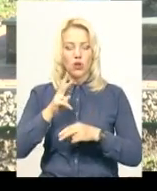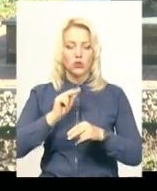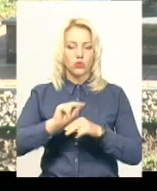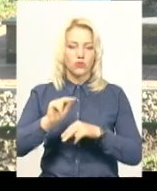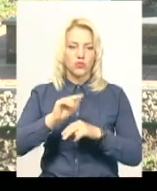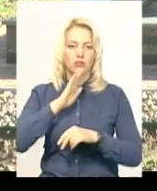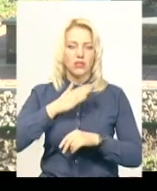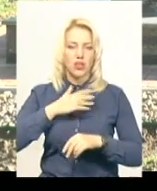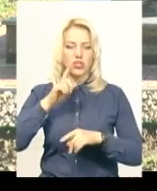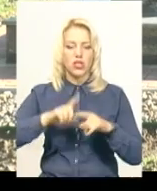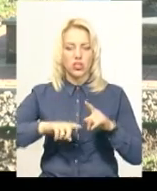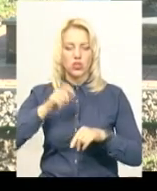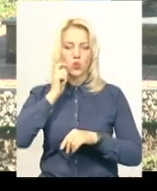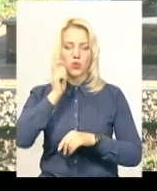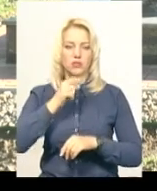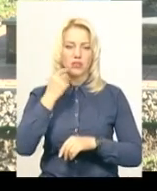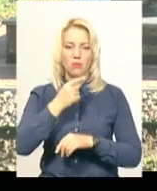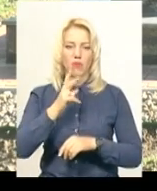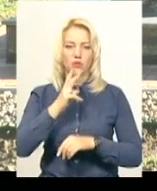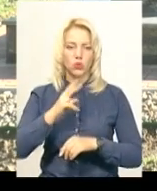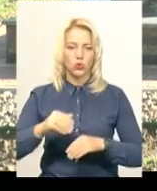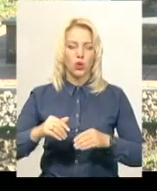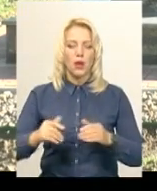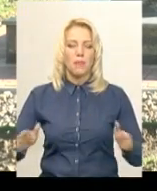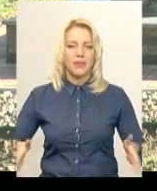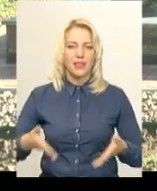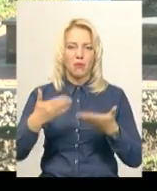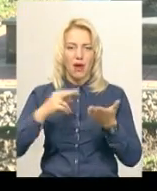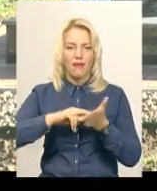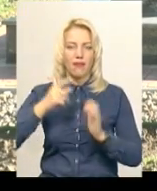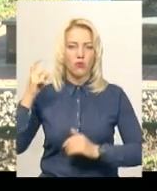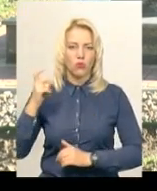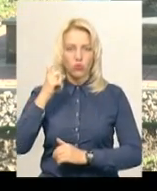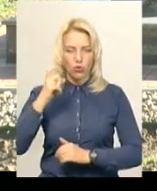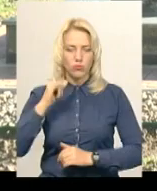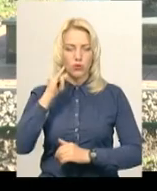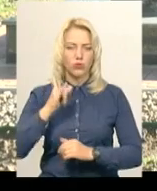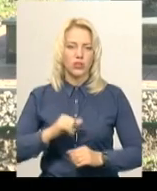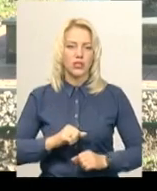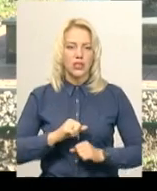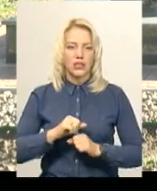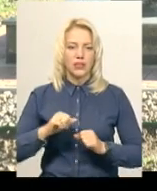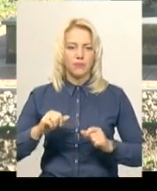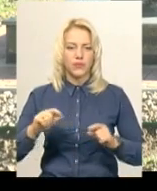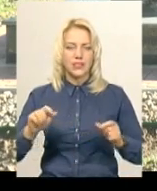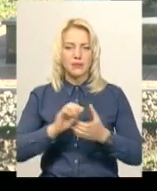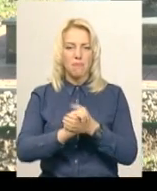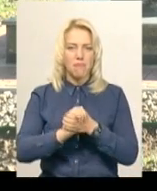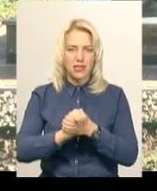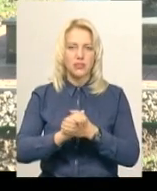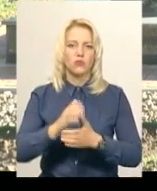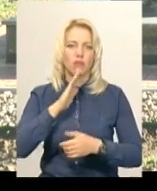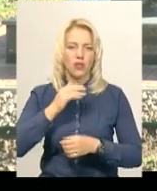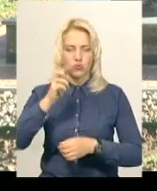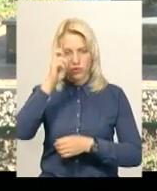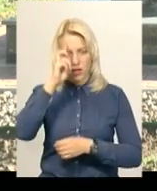чудовій українській мові, хто піднімає економіку нашої країни, зміщується нашу державу, хто зі зброєю в руках, захищає